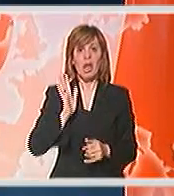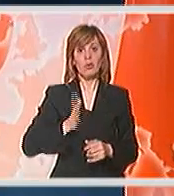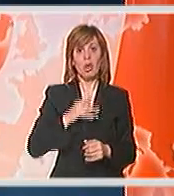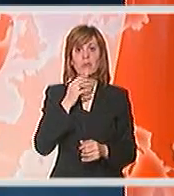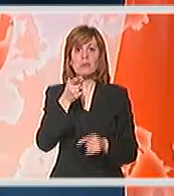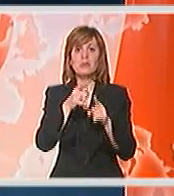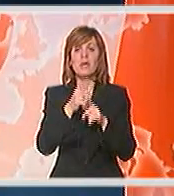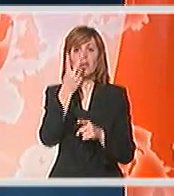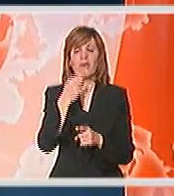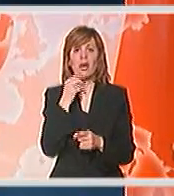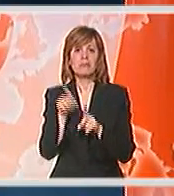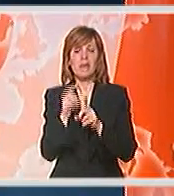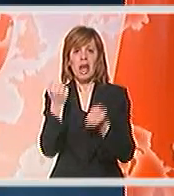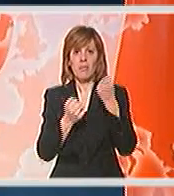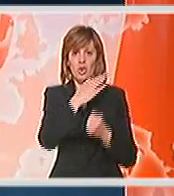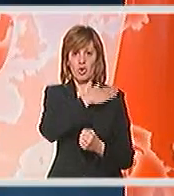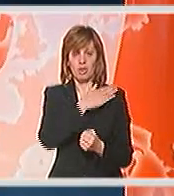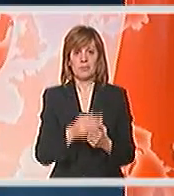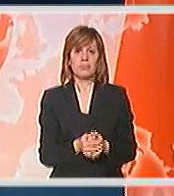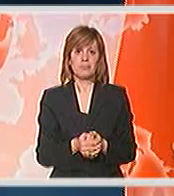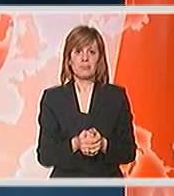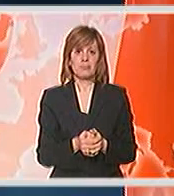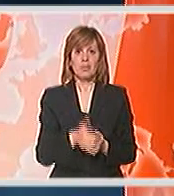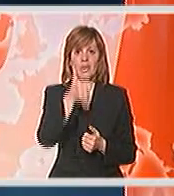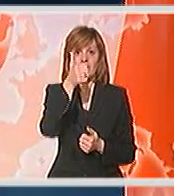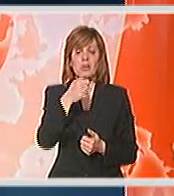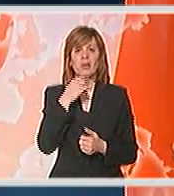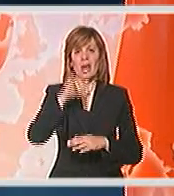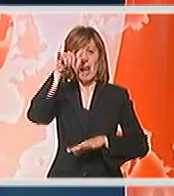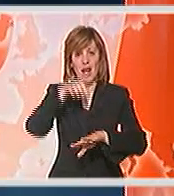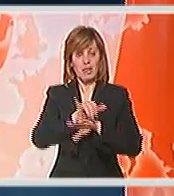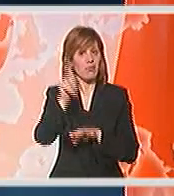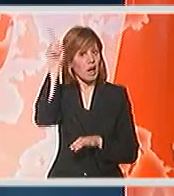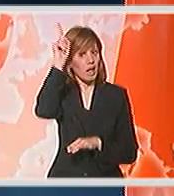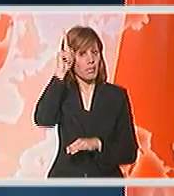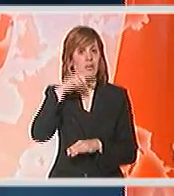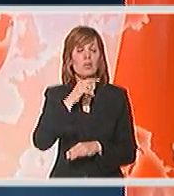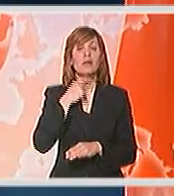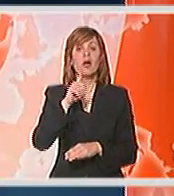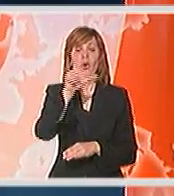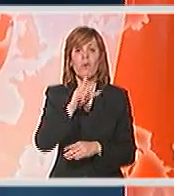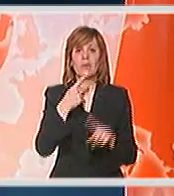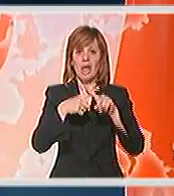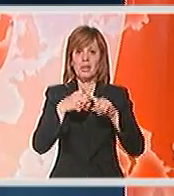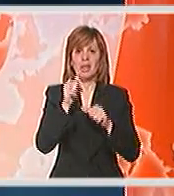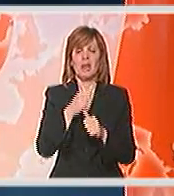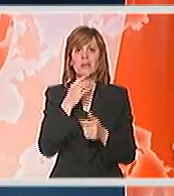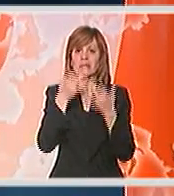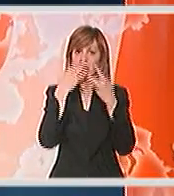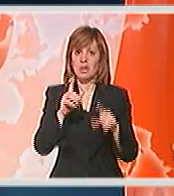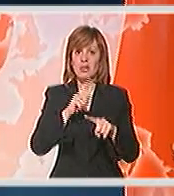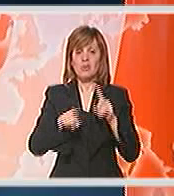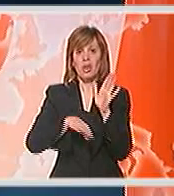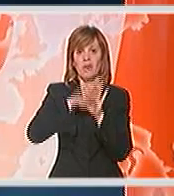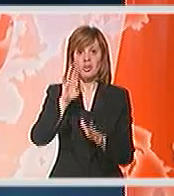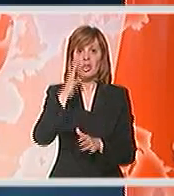a dve putnici kamiona. Stotine letova Nemačkog avije prevoznika Lufthansa danas su otkazane pošto